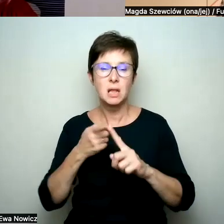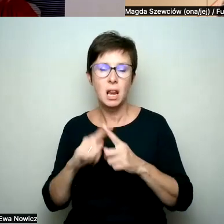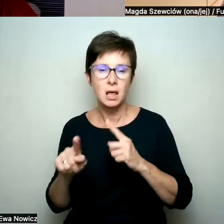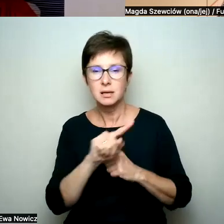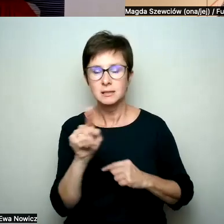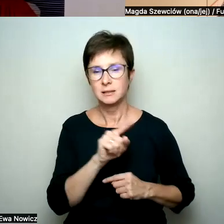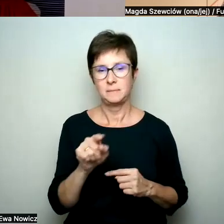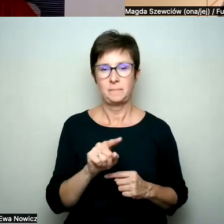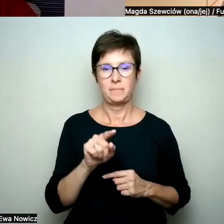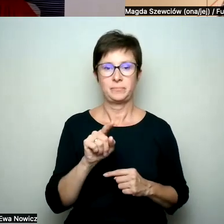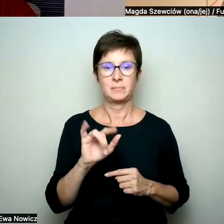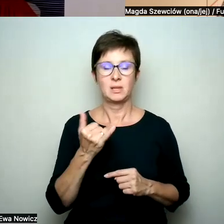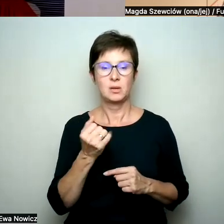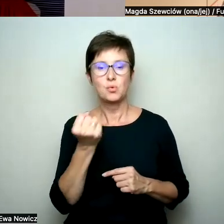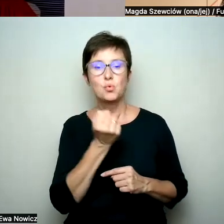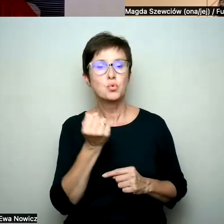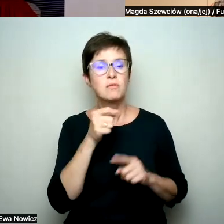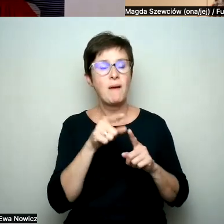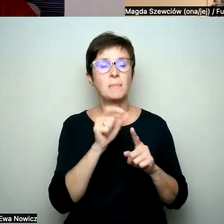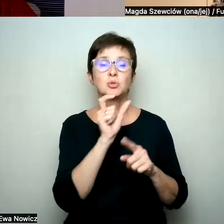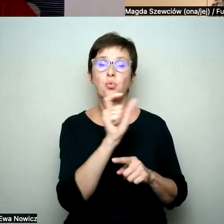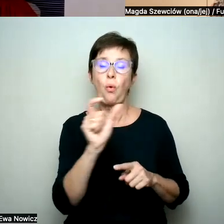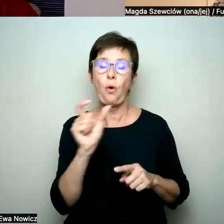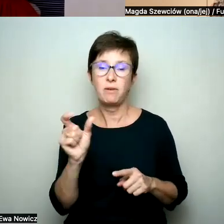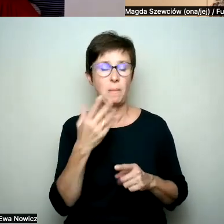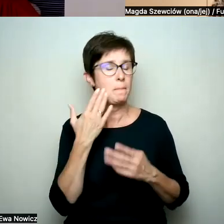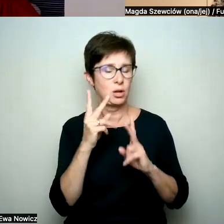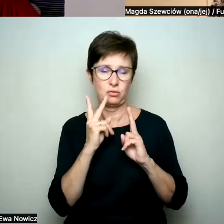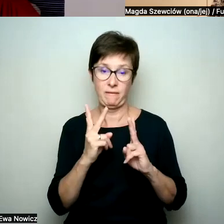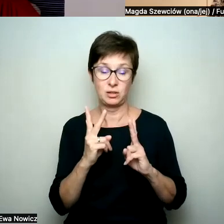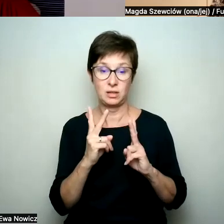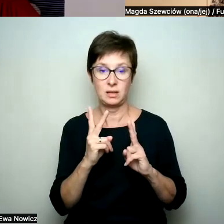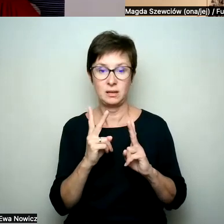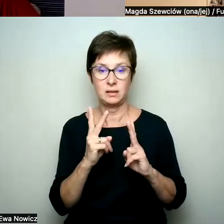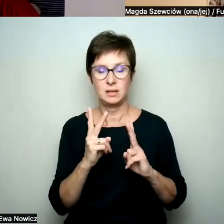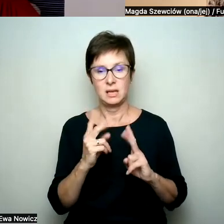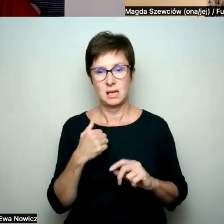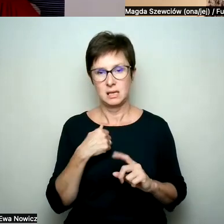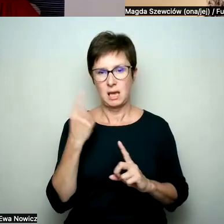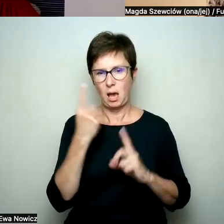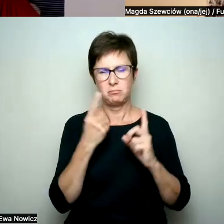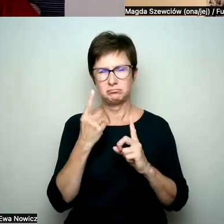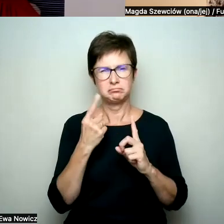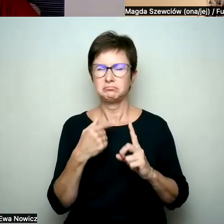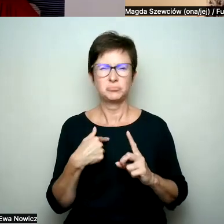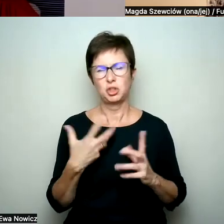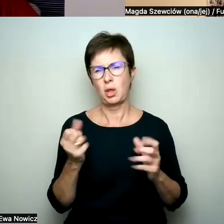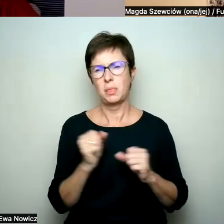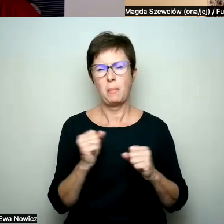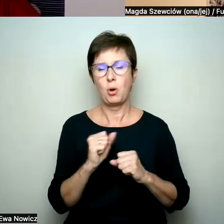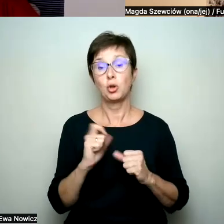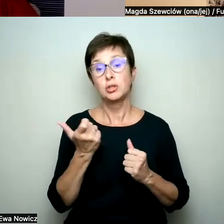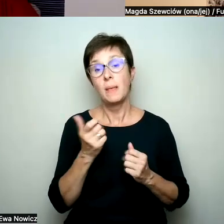zaimkach używanych słowach. I znowu, chyba bym się tego nie bała. Jeśli napiszemy coś